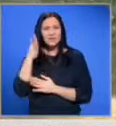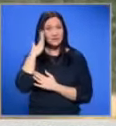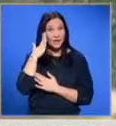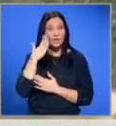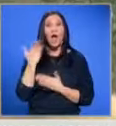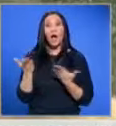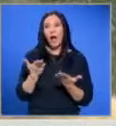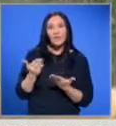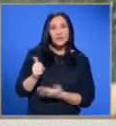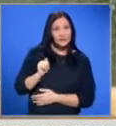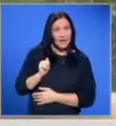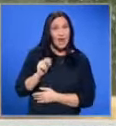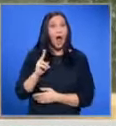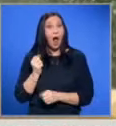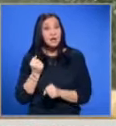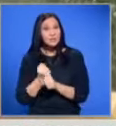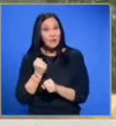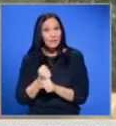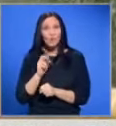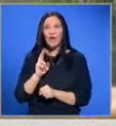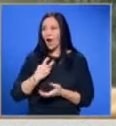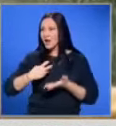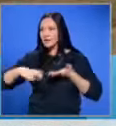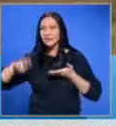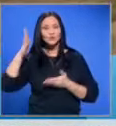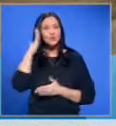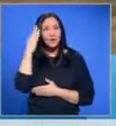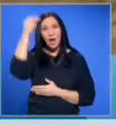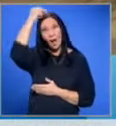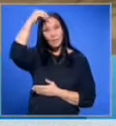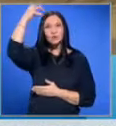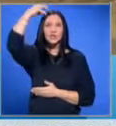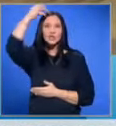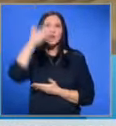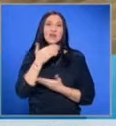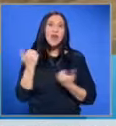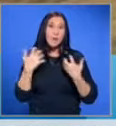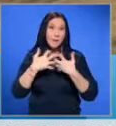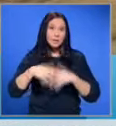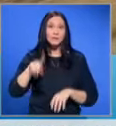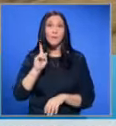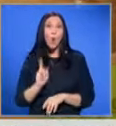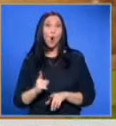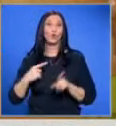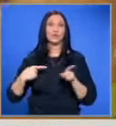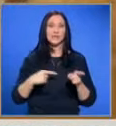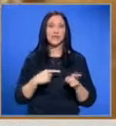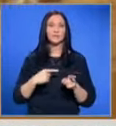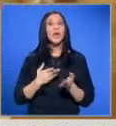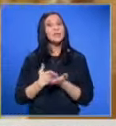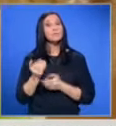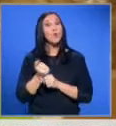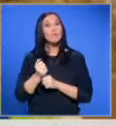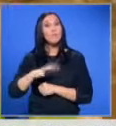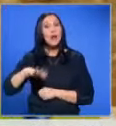страната, къде се съхранява, как се преработва и как излиза от страната. Българската държава няма механизъм по който да следи. Спред